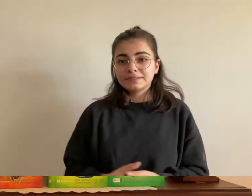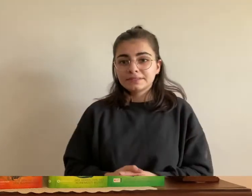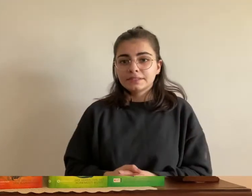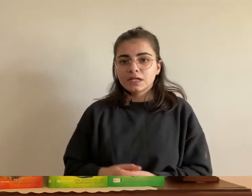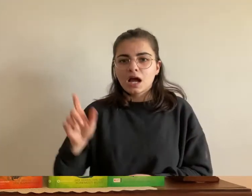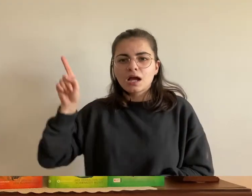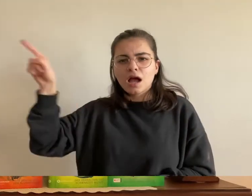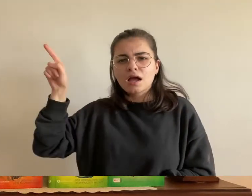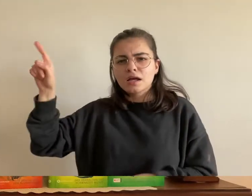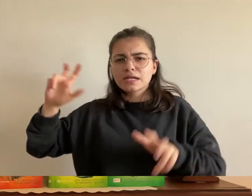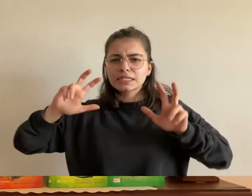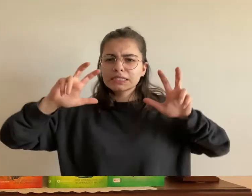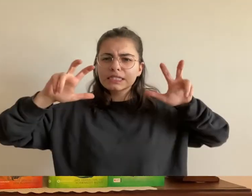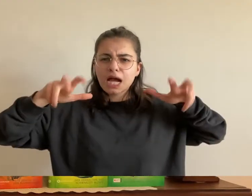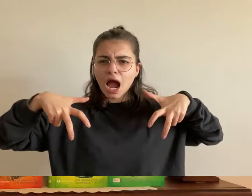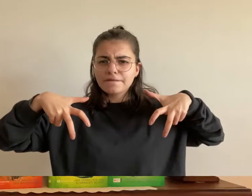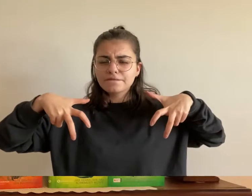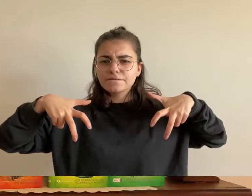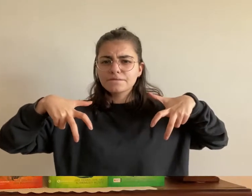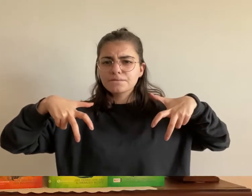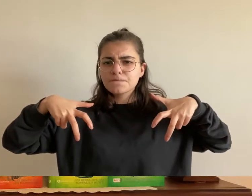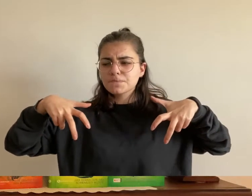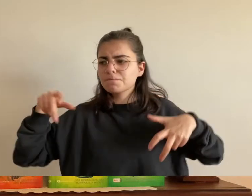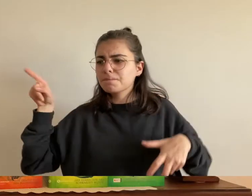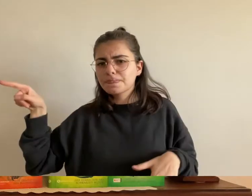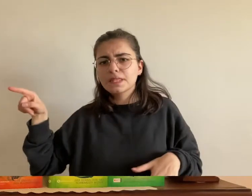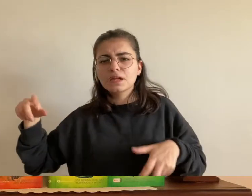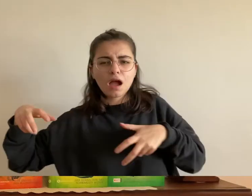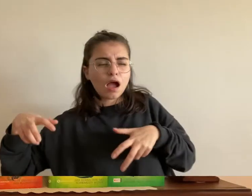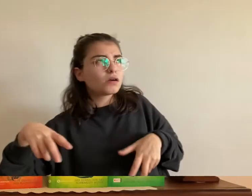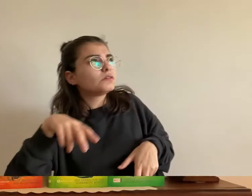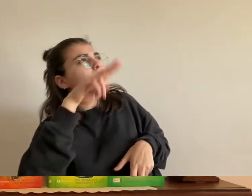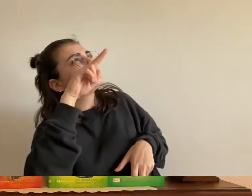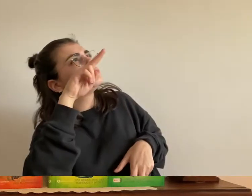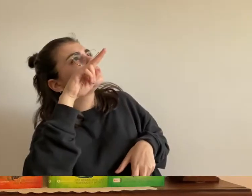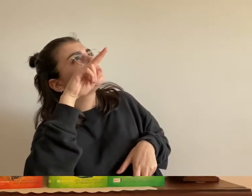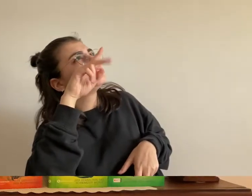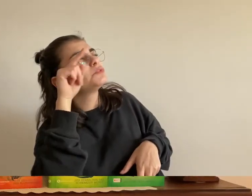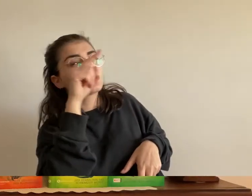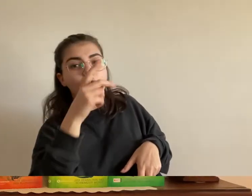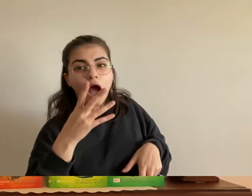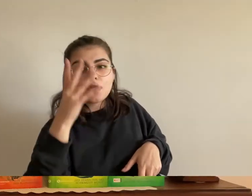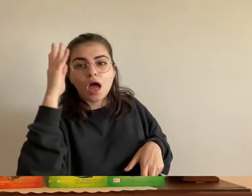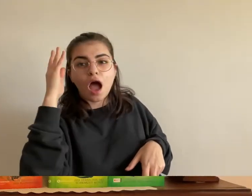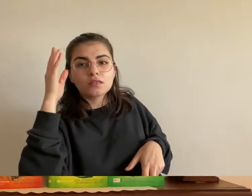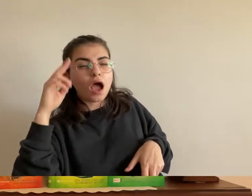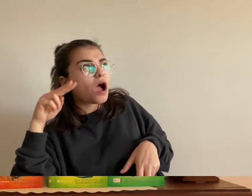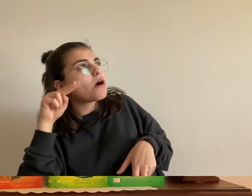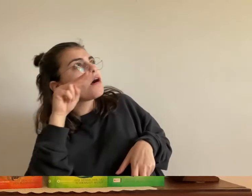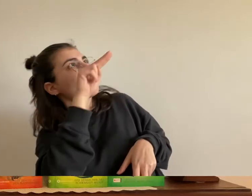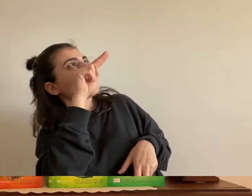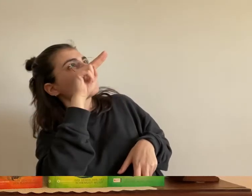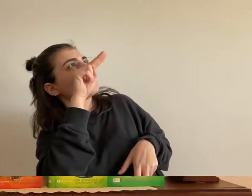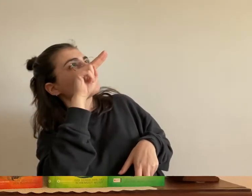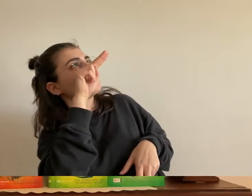allen vier neben seinem nest und starrte zu ihnen hinauf erleichtert erkannte eric dass greta und katlena